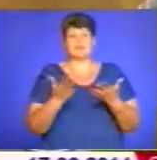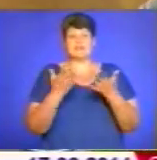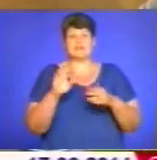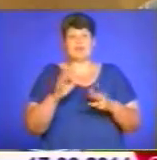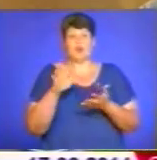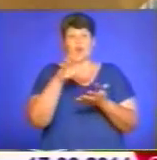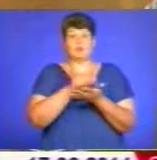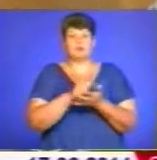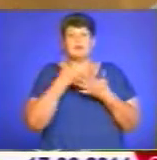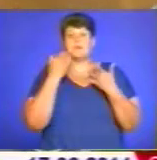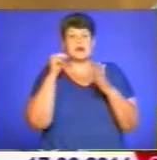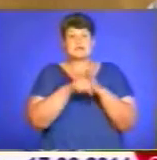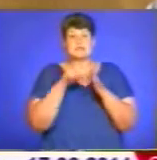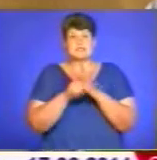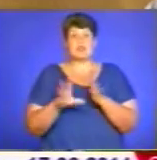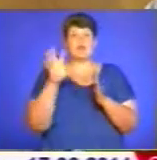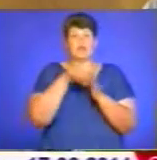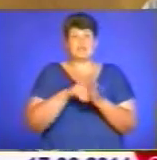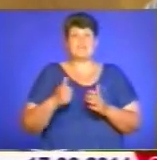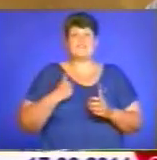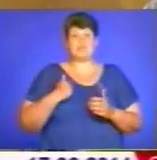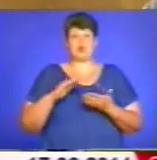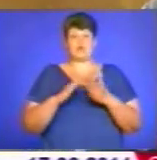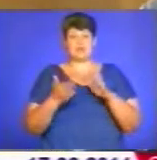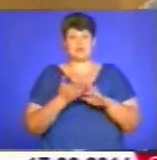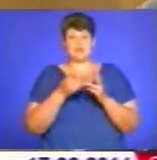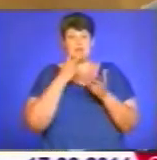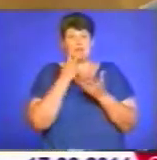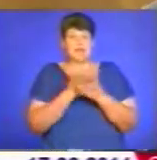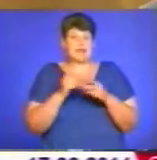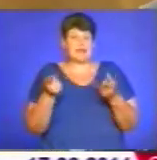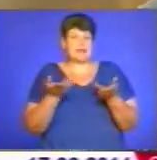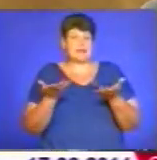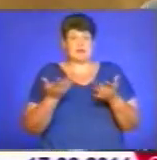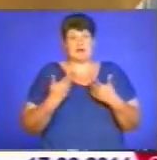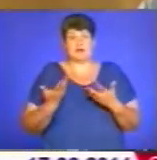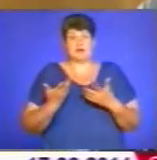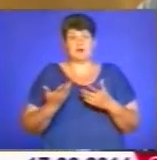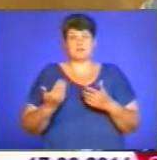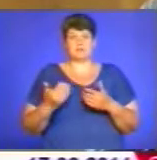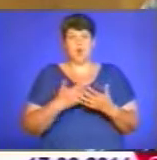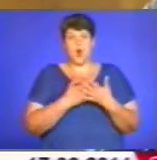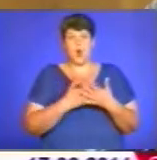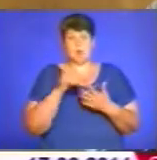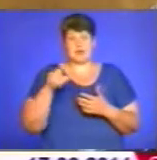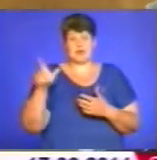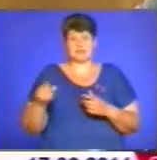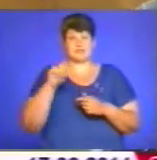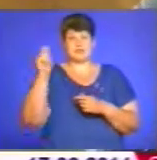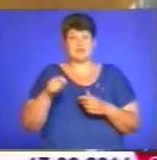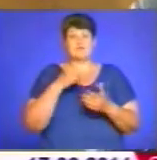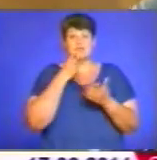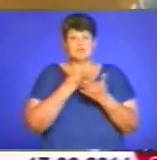Бо інакше нема смислу вводити військовий стан. І виглядає, нібито відбувається якась громадянська війна. Але ми реально бачимо, що ці території